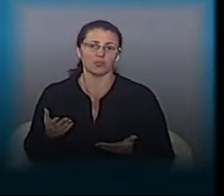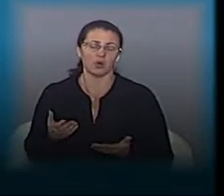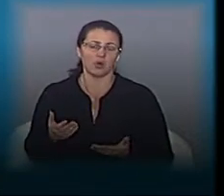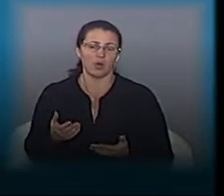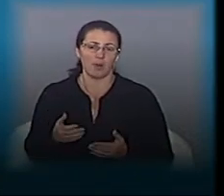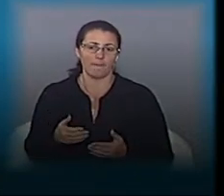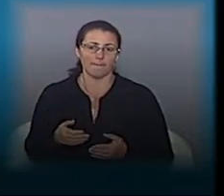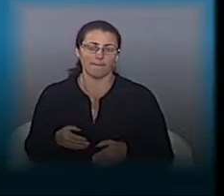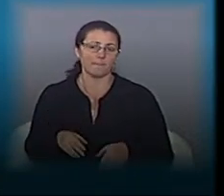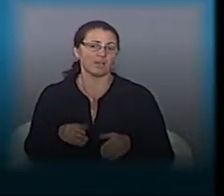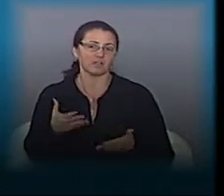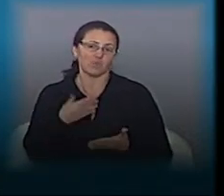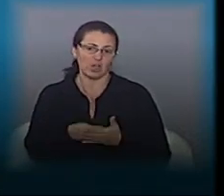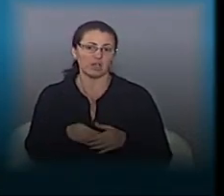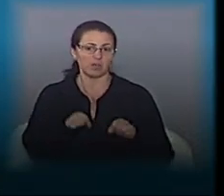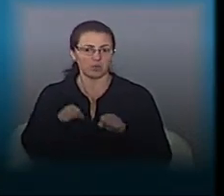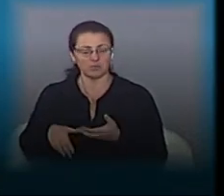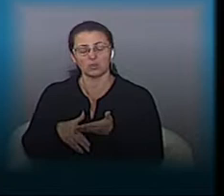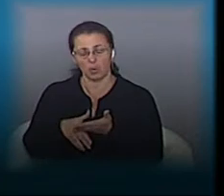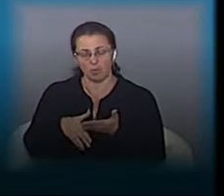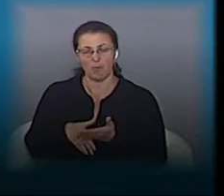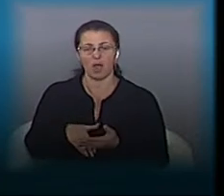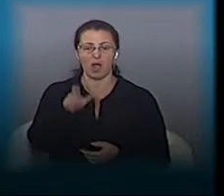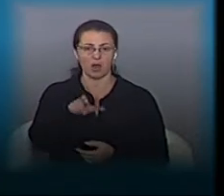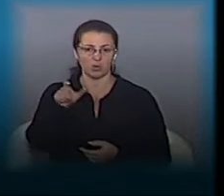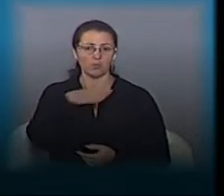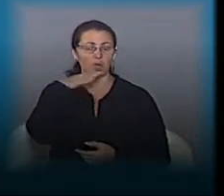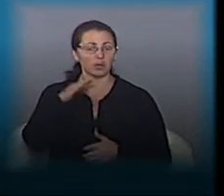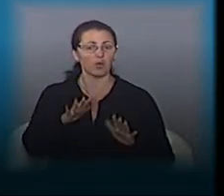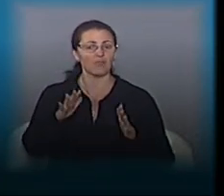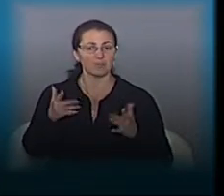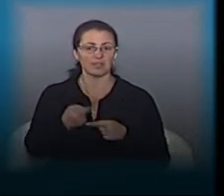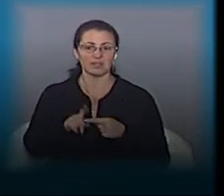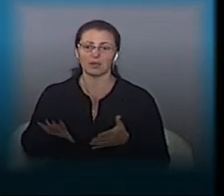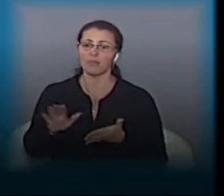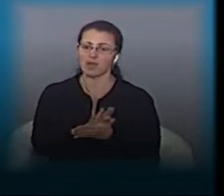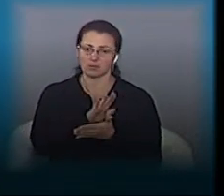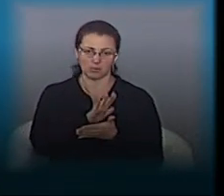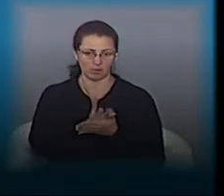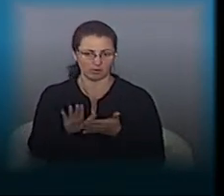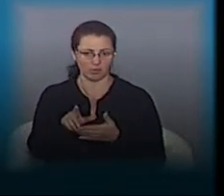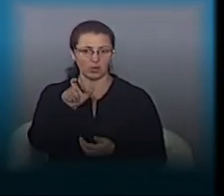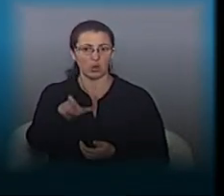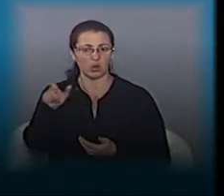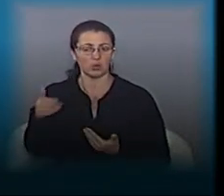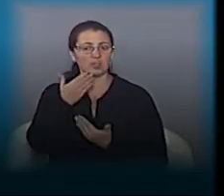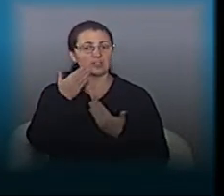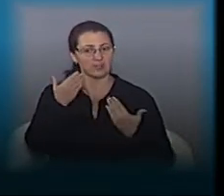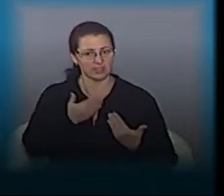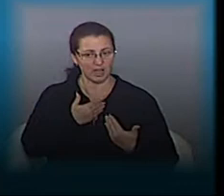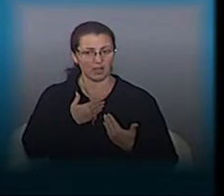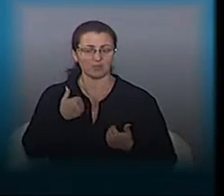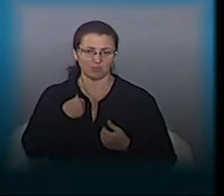ми допомагаємо людям. Звичайно, в багатьох випадках це робимо безкоштовно. Люди звертаються і ми їх